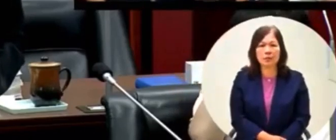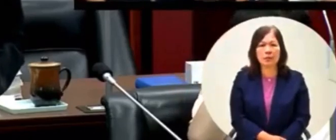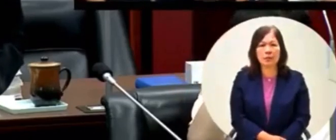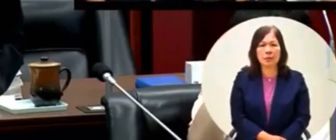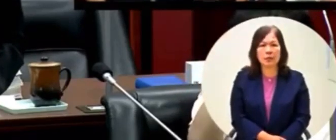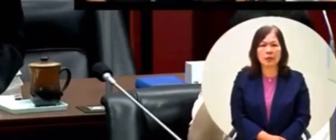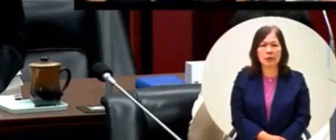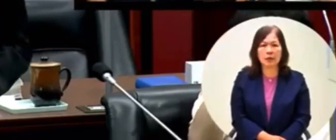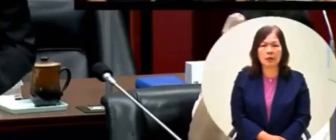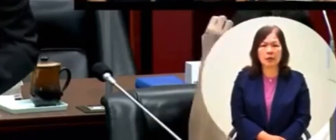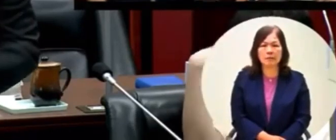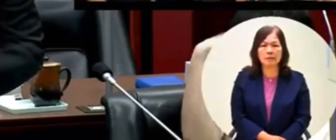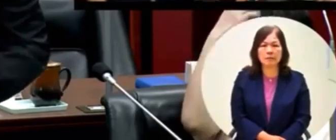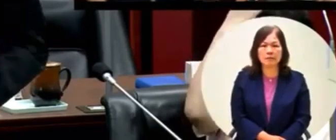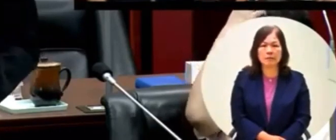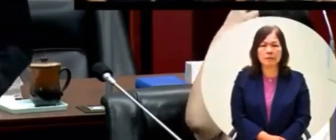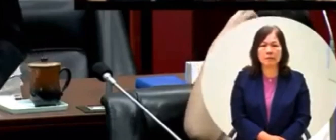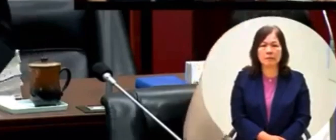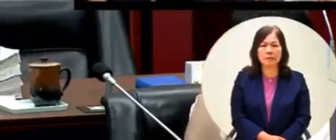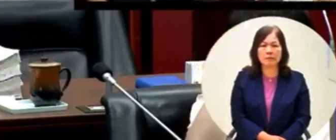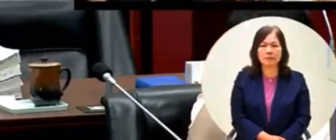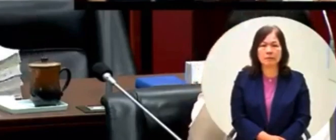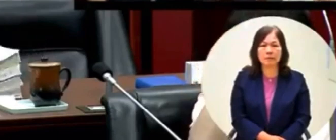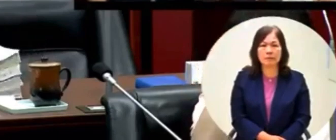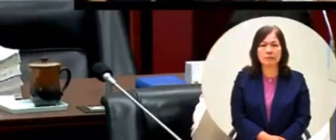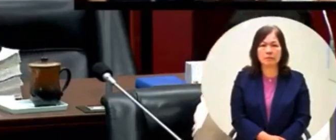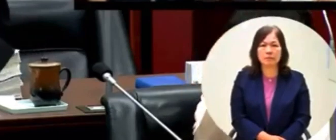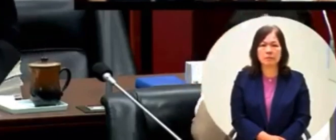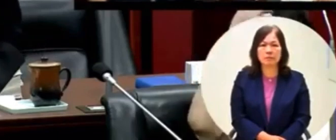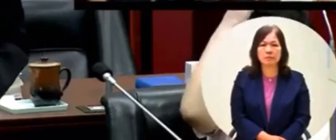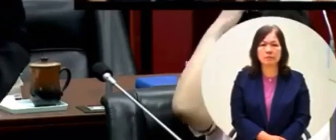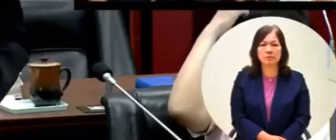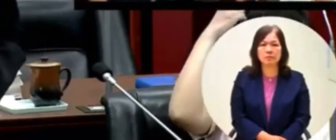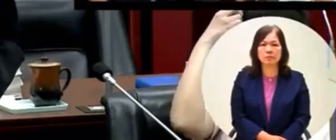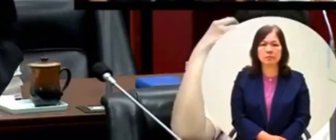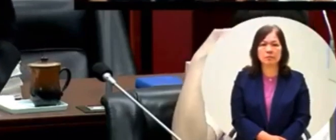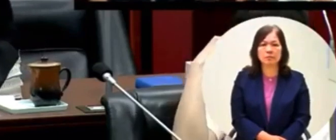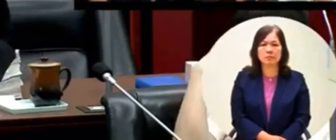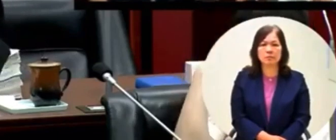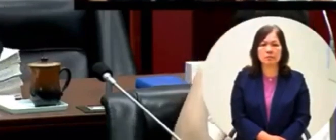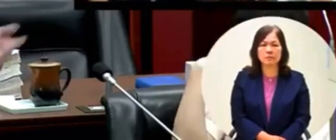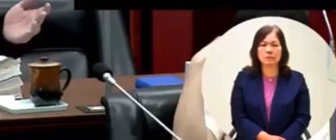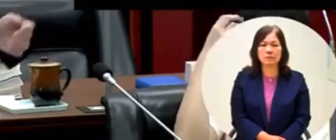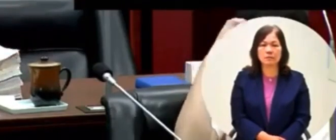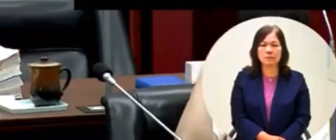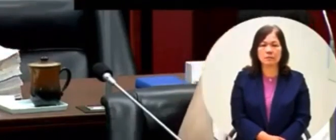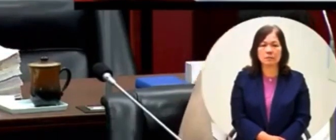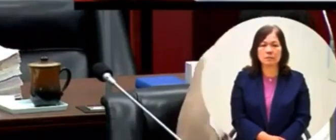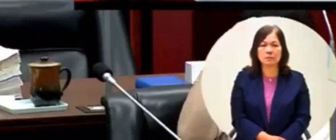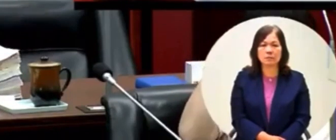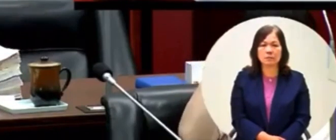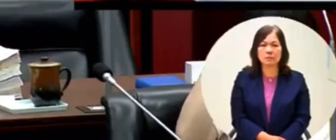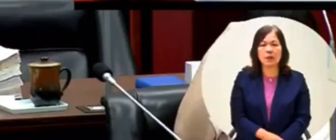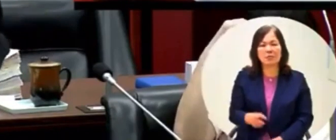我們大概下半年我特別報告我用四個字形容省慎樂觀騙人